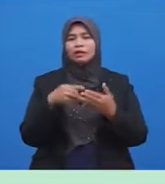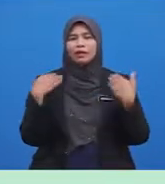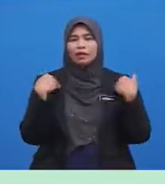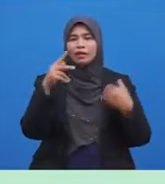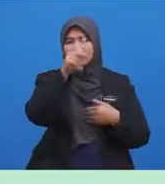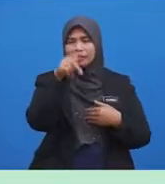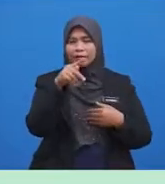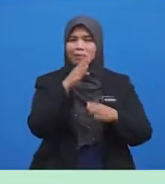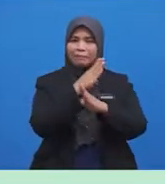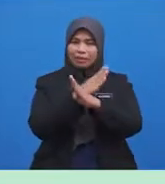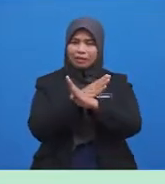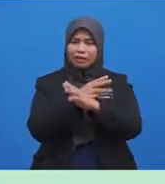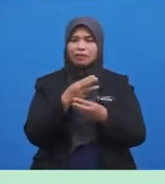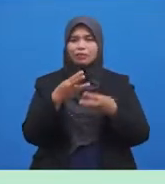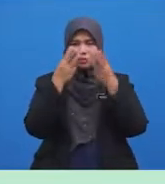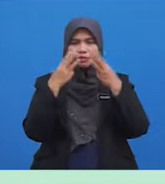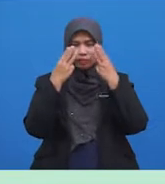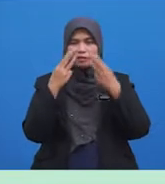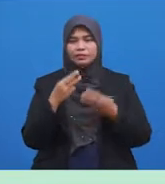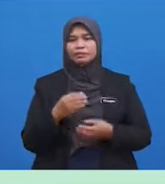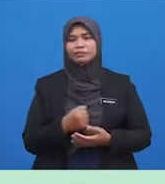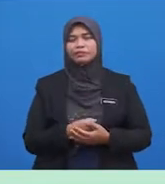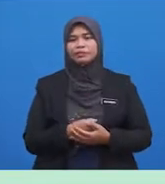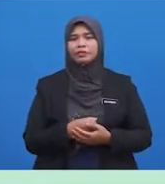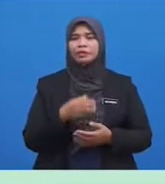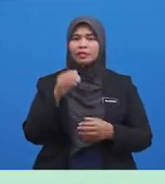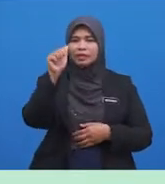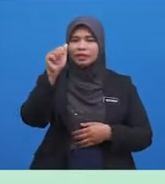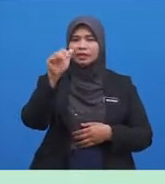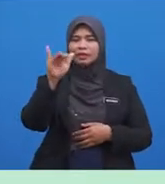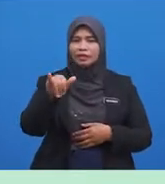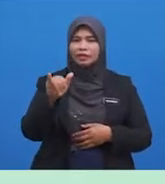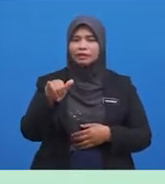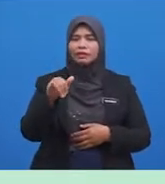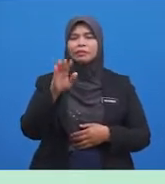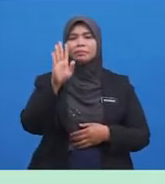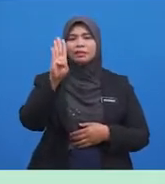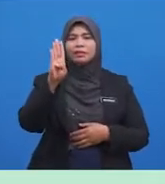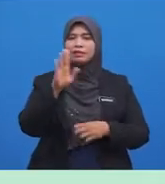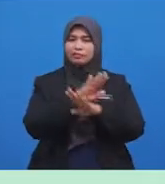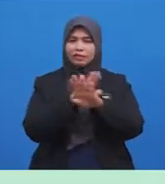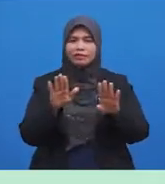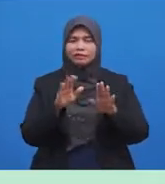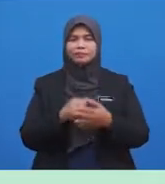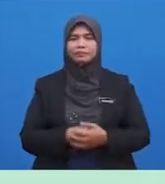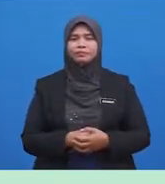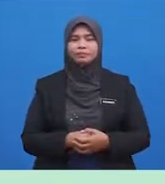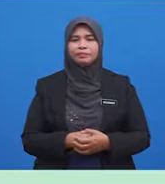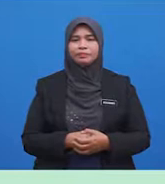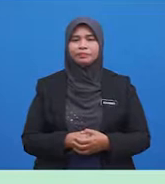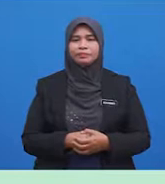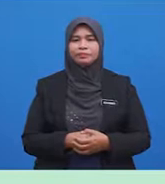Batal Wuduk Ilham A Ya B Tidak